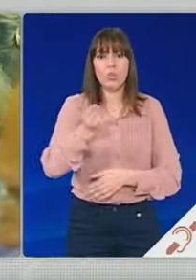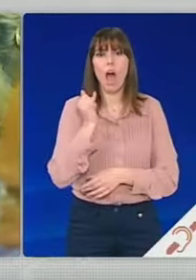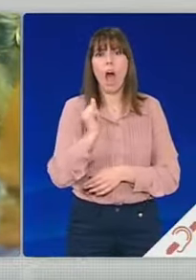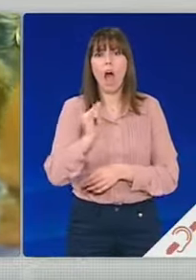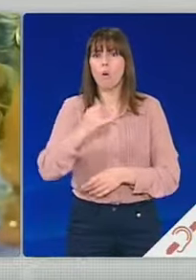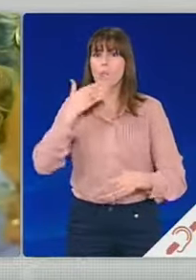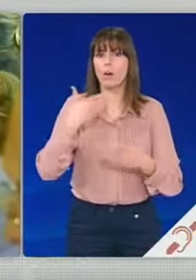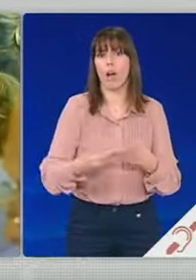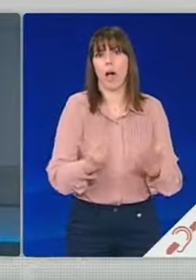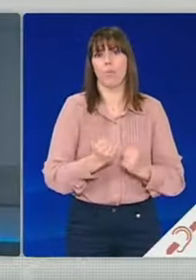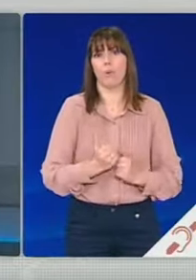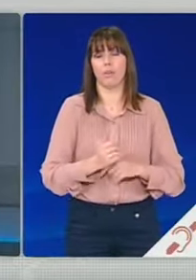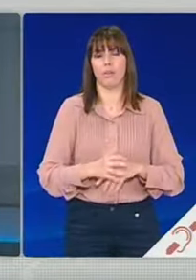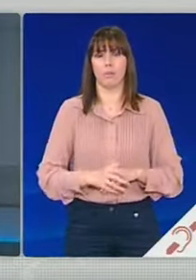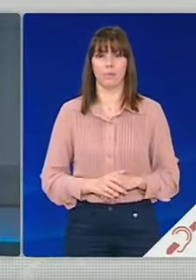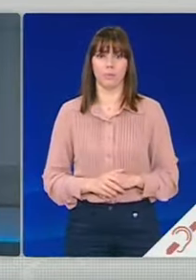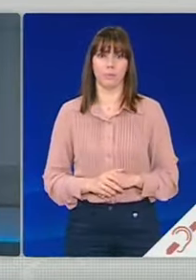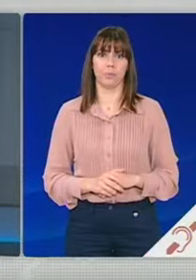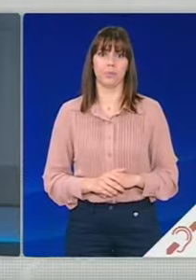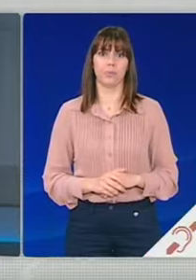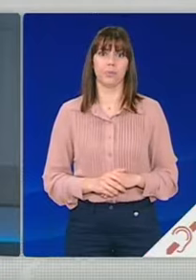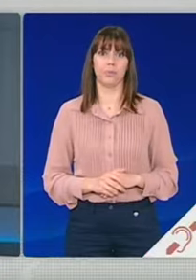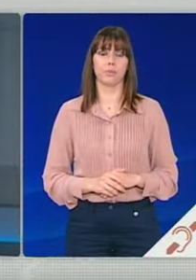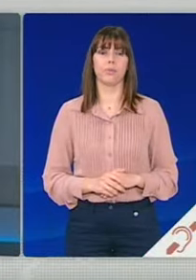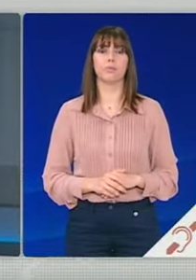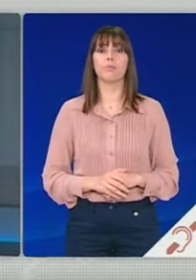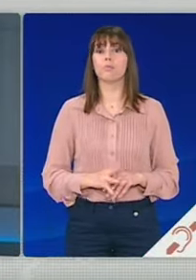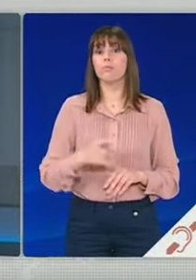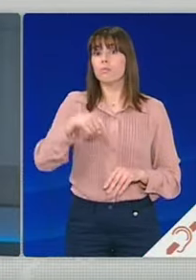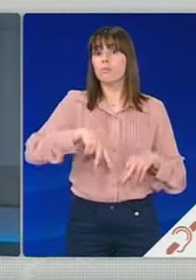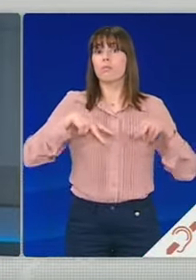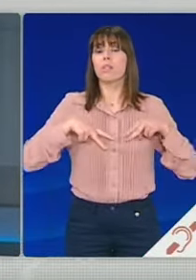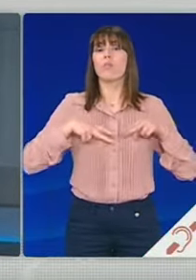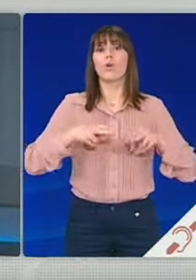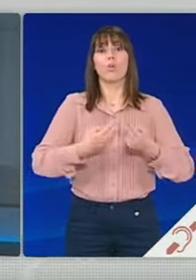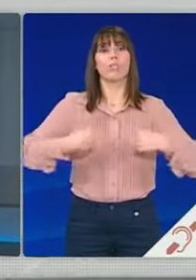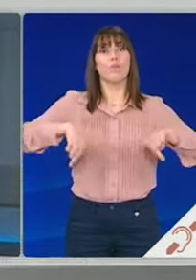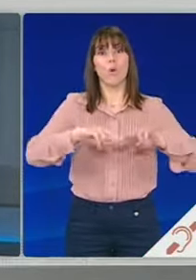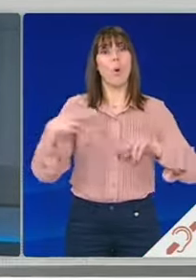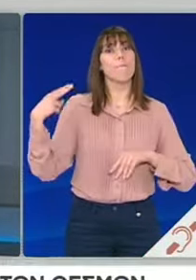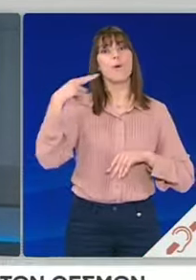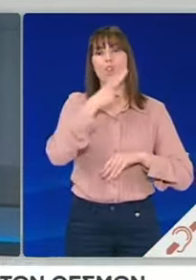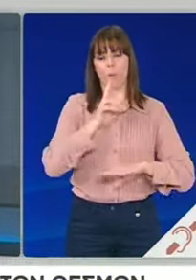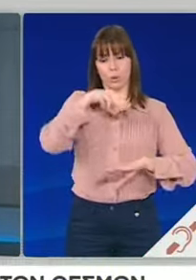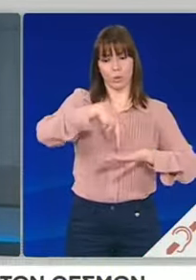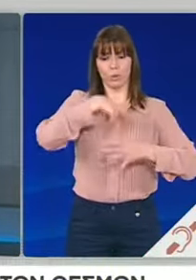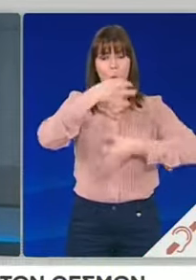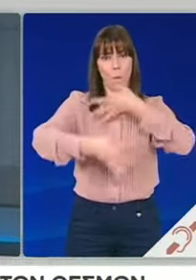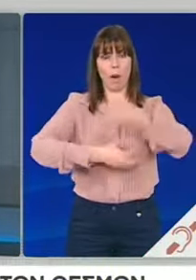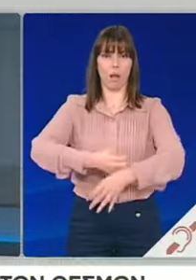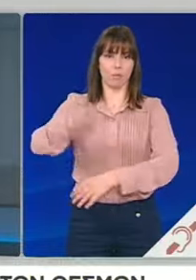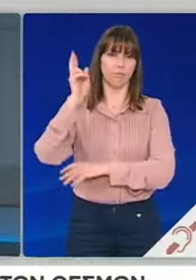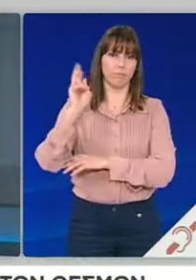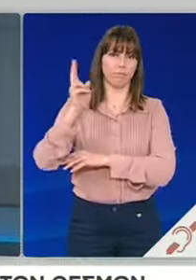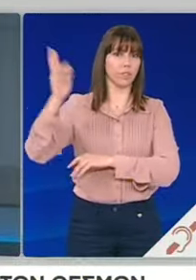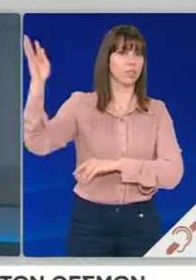αξιολόγησης. Επίθεση στους θεσμούς εξαπέλυσε από το βήμα του Υπουργικού Συμβολίου ο Πρωθυπουργός, κάνοντας